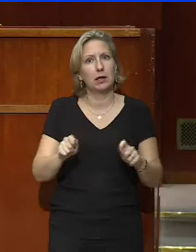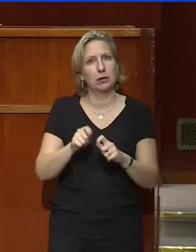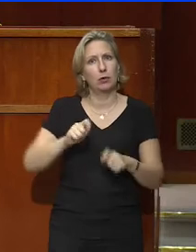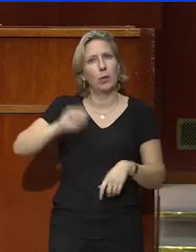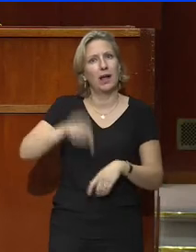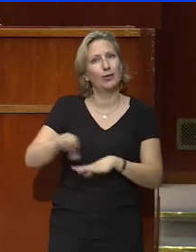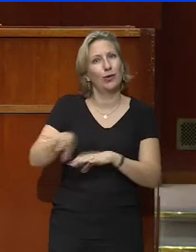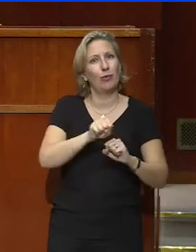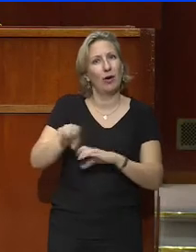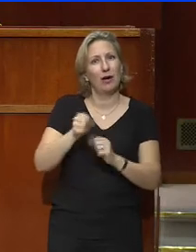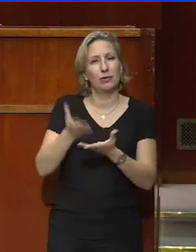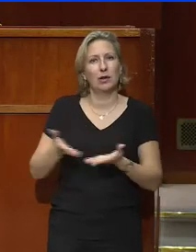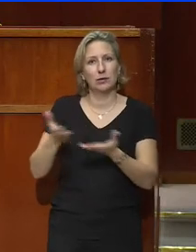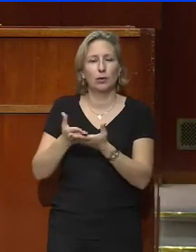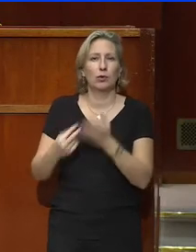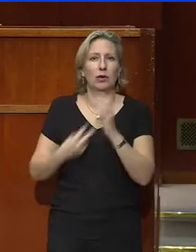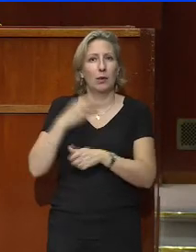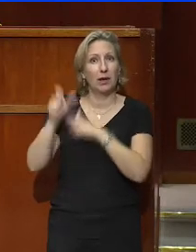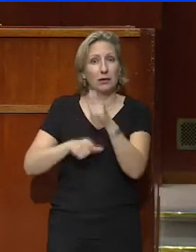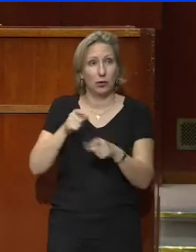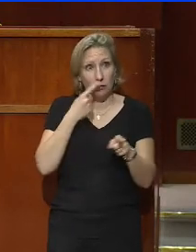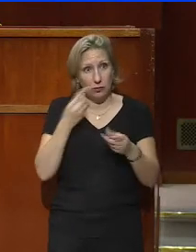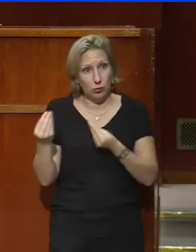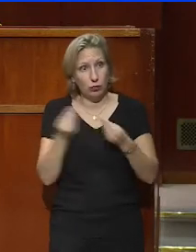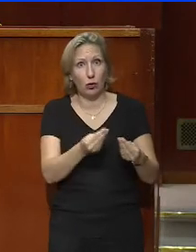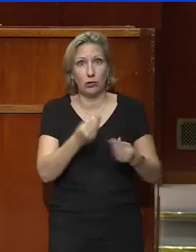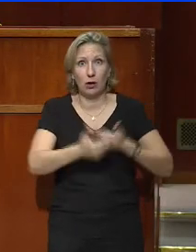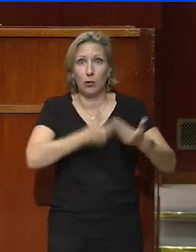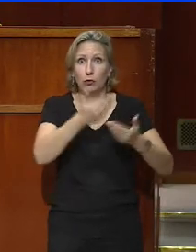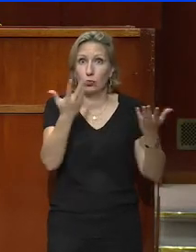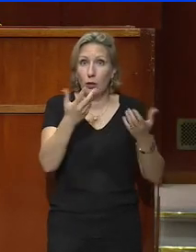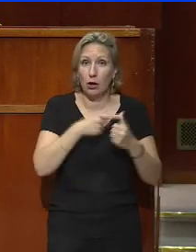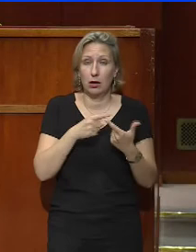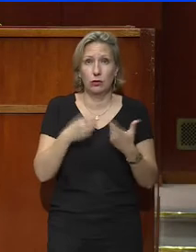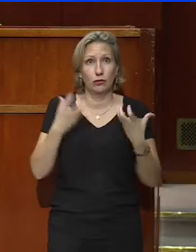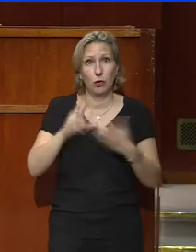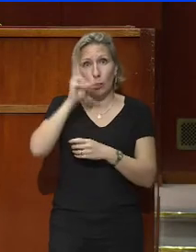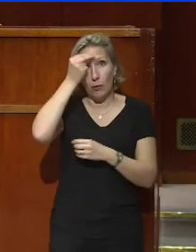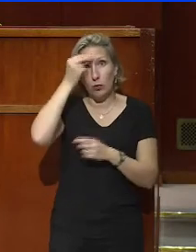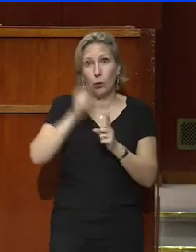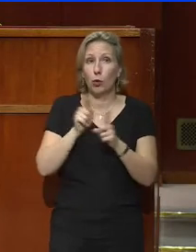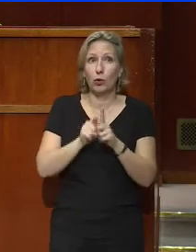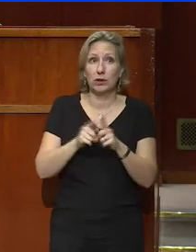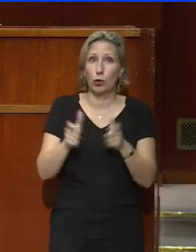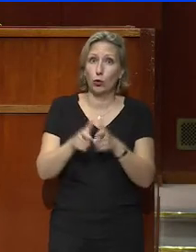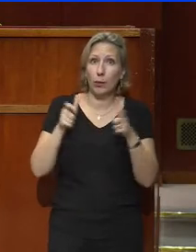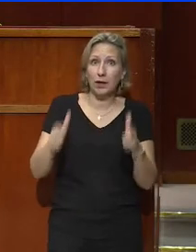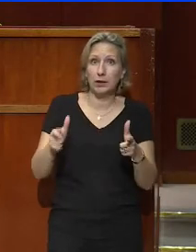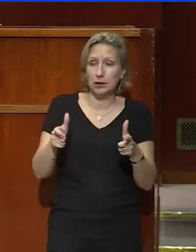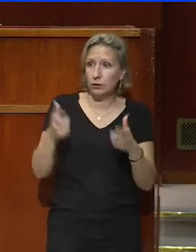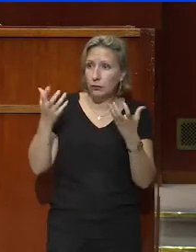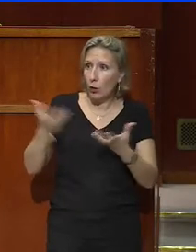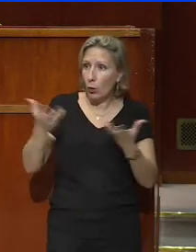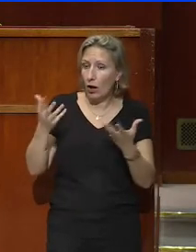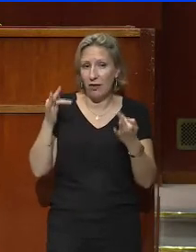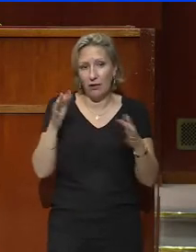ce que ça lui apporte, effectivement. Je voudrais comprendre les attentes des entreprises vis-à-vis du service public de l'emploi pour